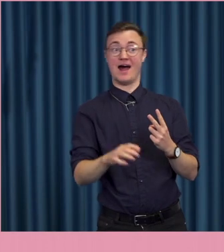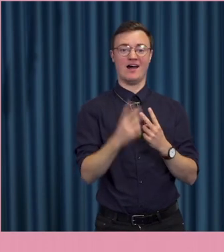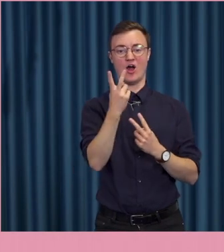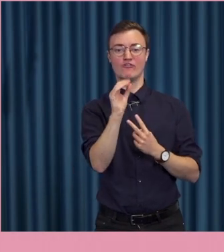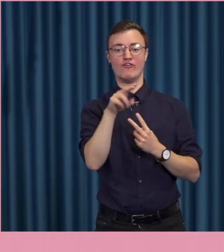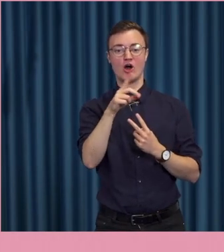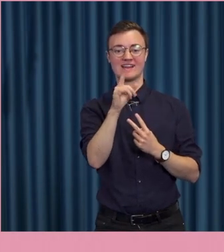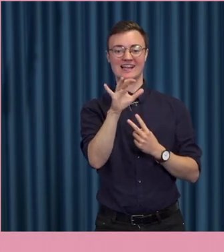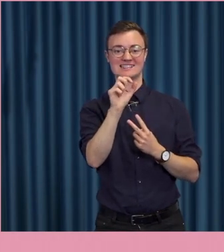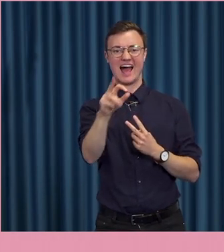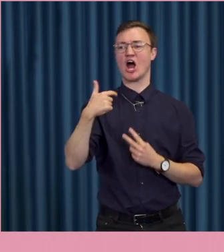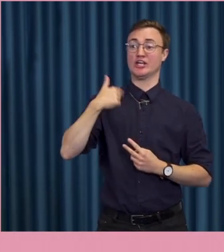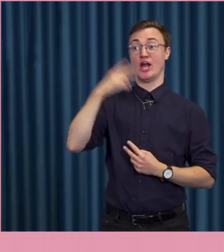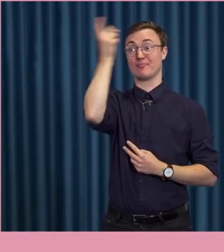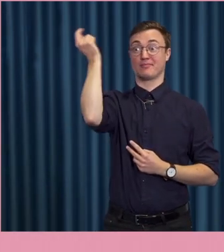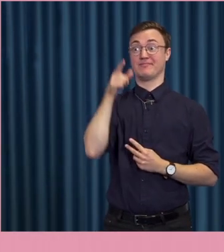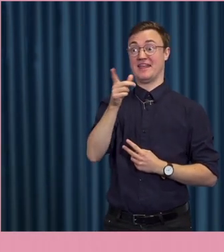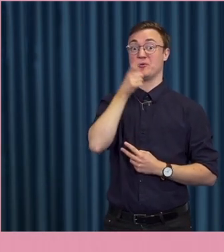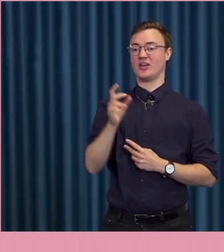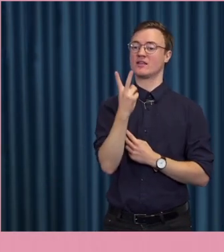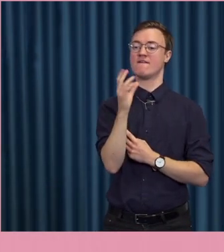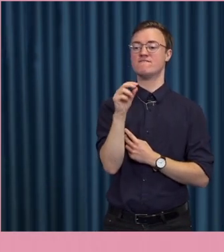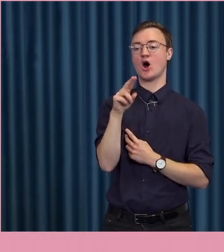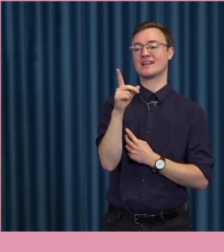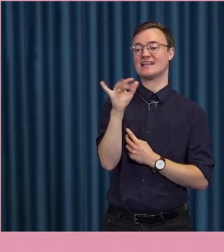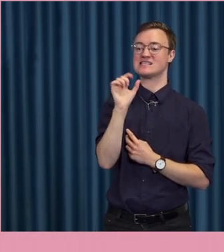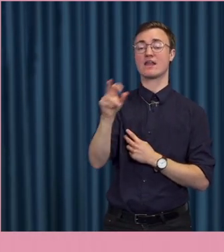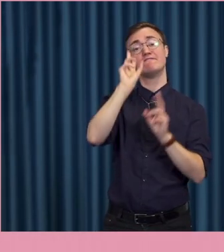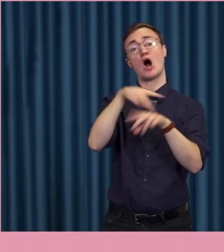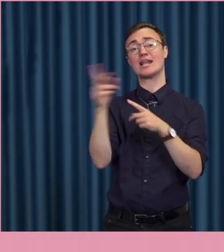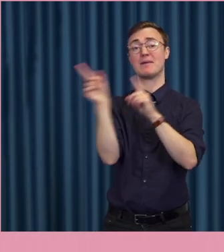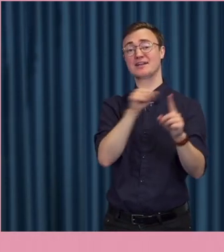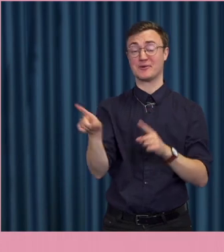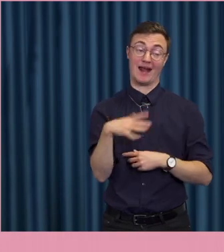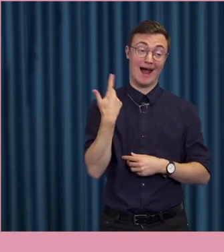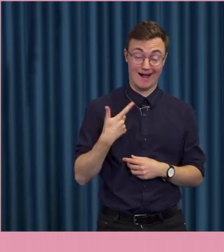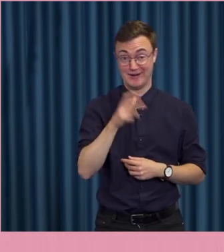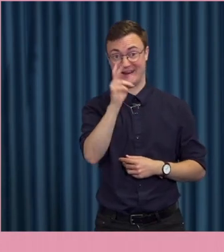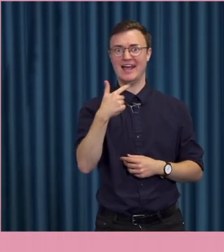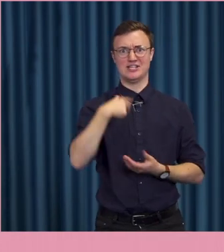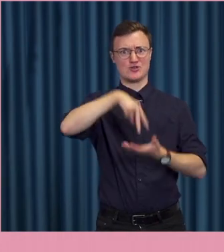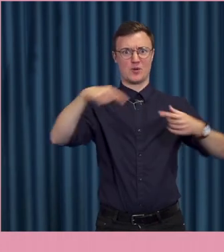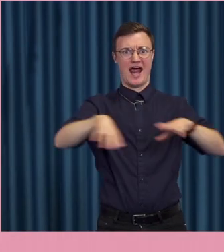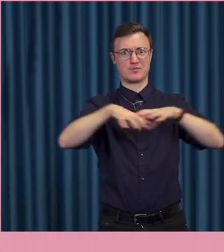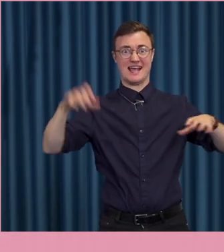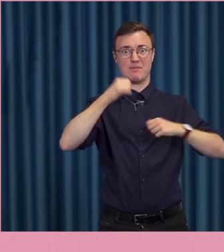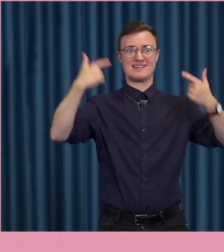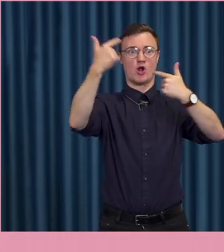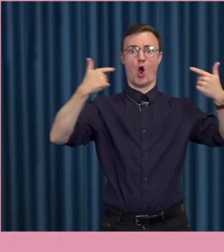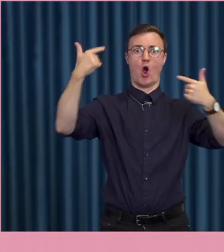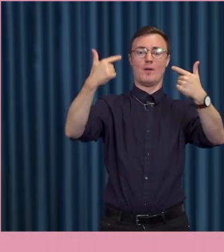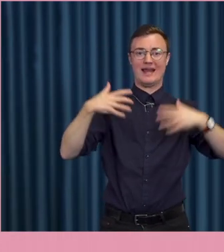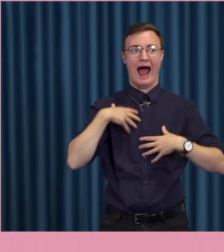mitt uttryck. Jag älskar det. Sådana som jag, vanlisar. Nu står jag här på scenen med massor med kameror. Och du